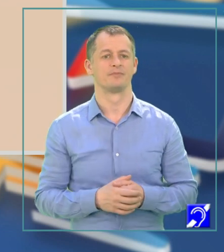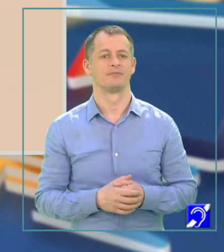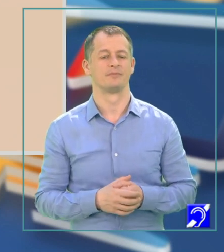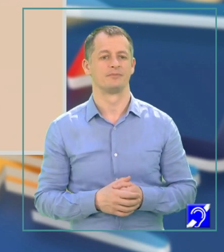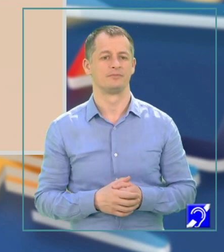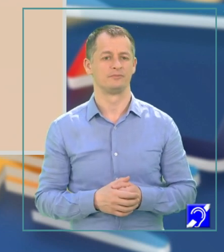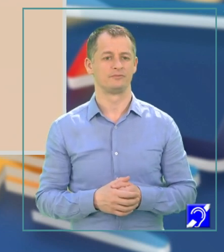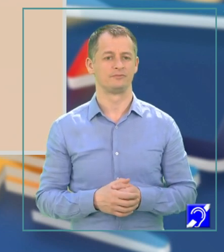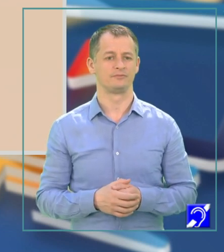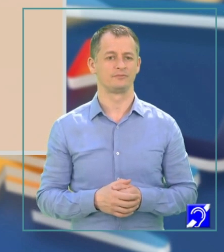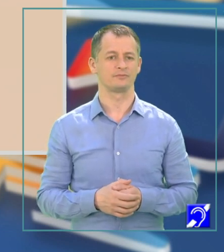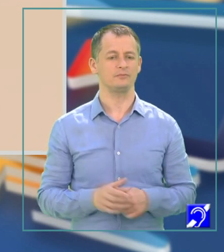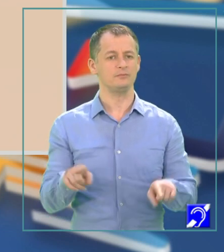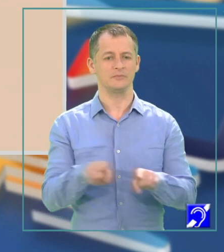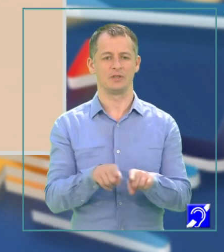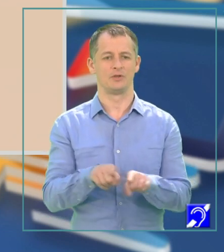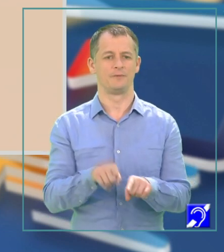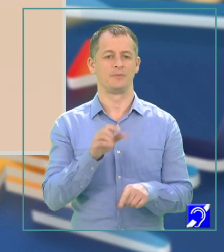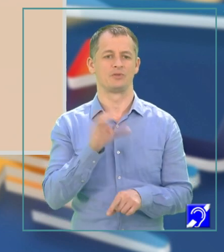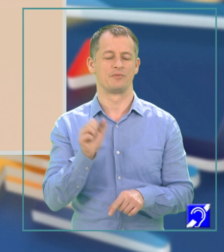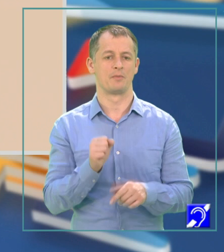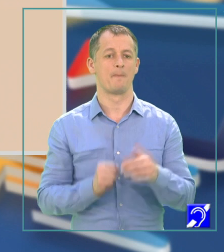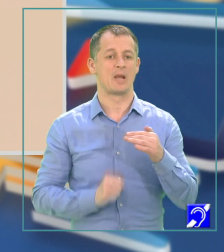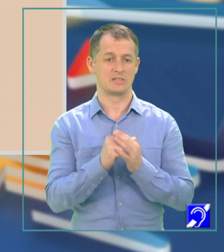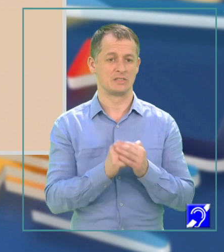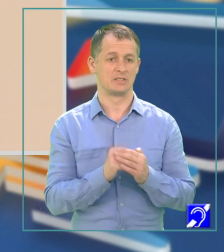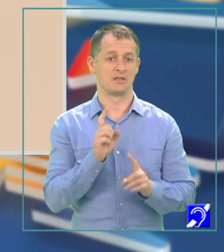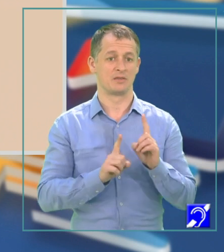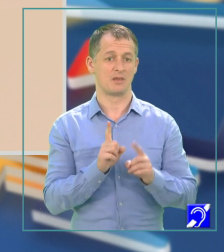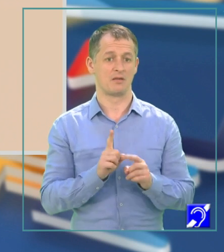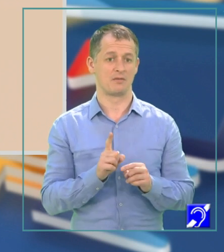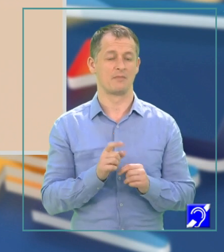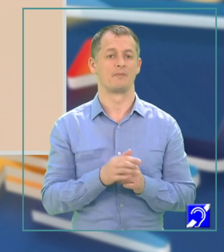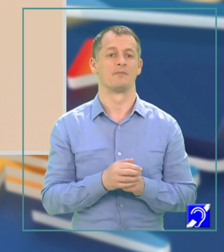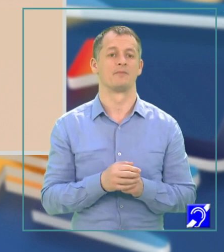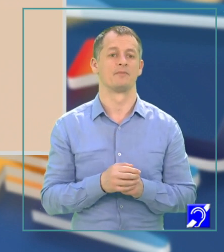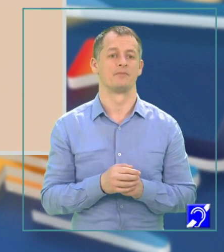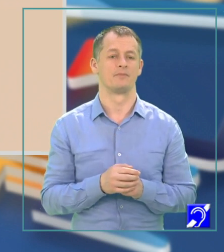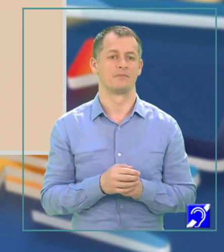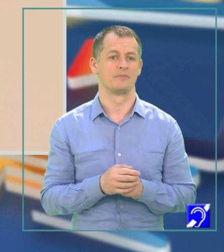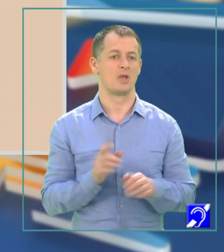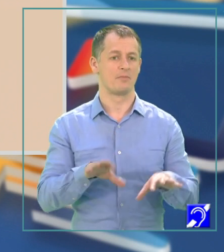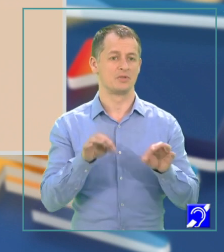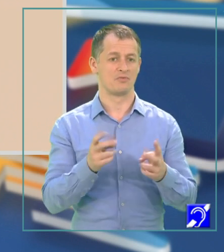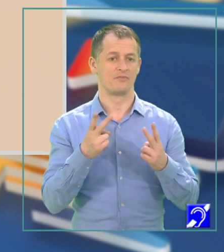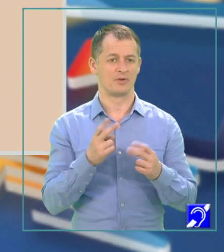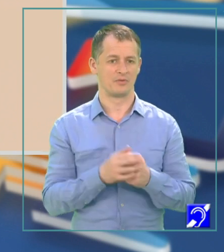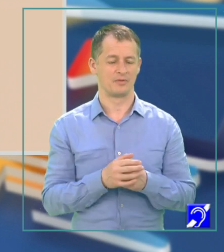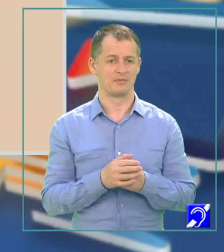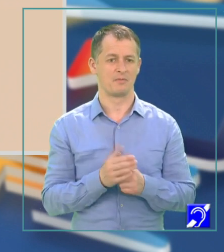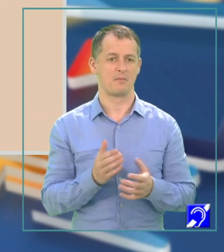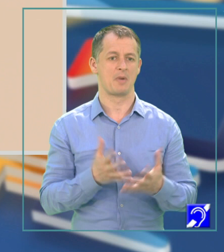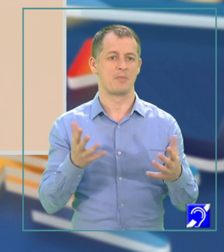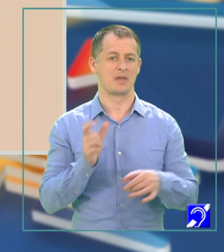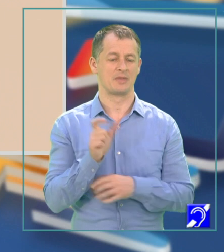lua valoarea cifra. Același lucru fac pentru cif max. Dacă cif max e mai mică decât cifra, deci eu am găsit o valoare mai